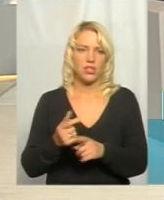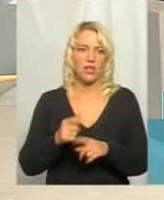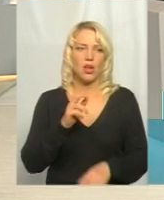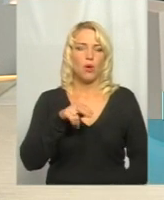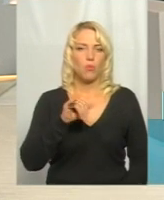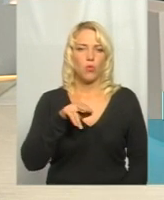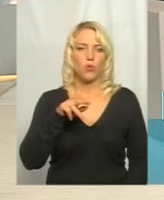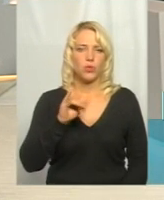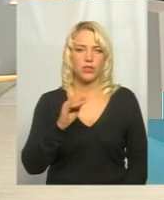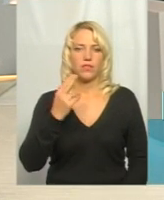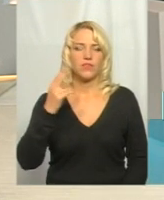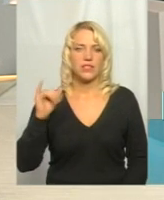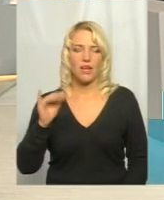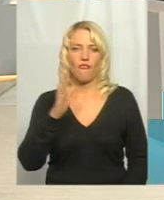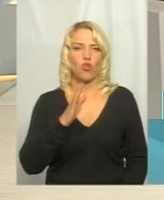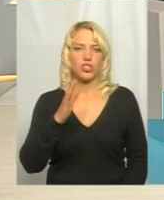Волочийського району.